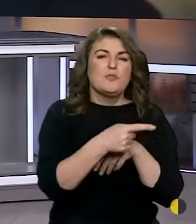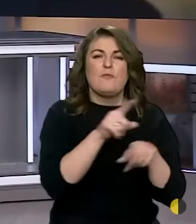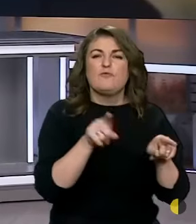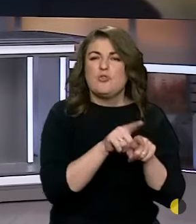видихнуться. перегляд!